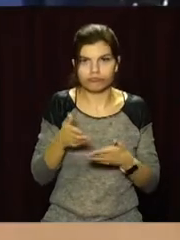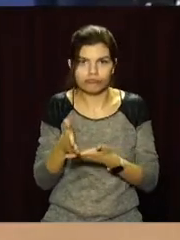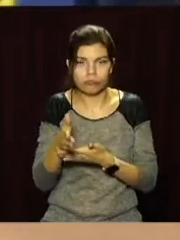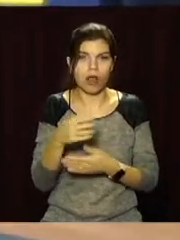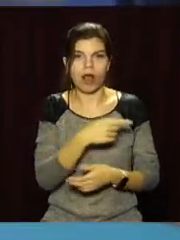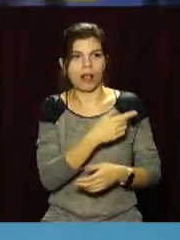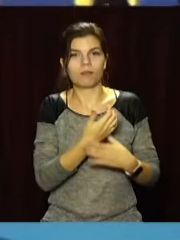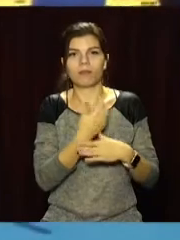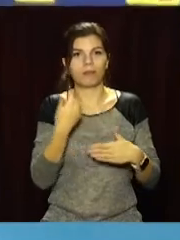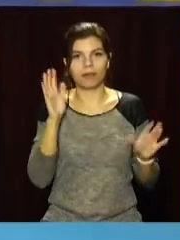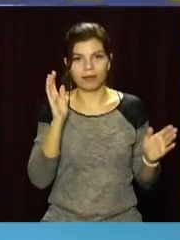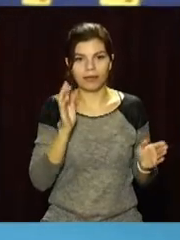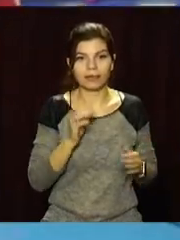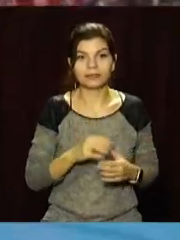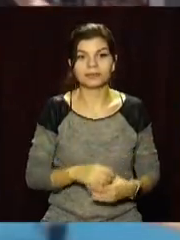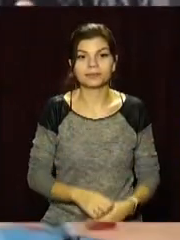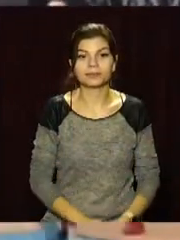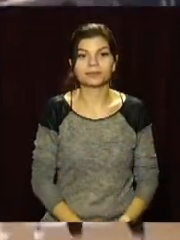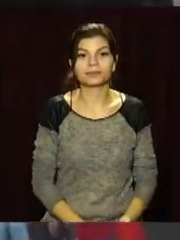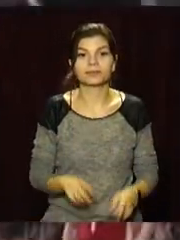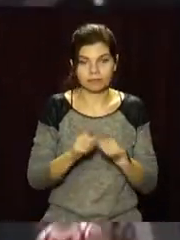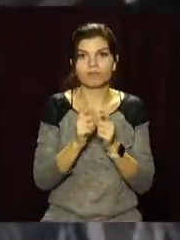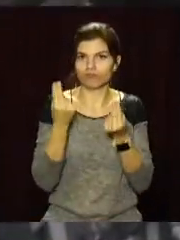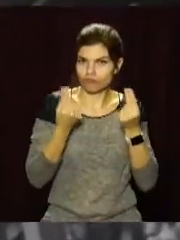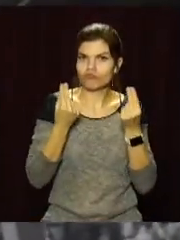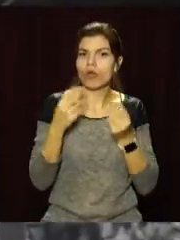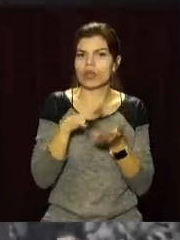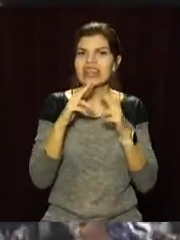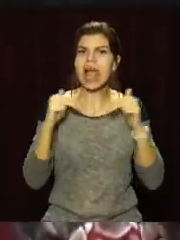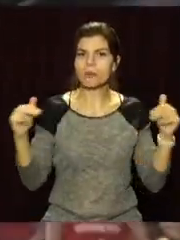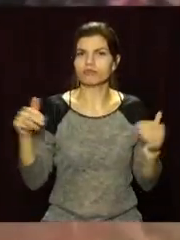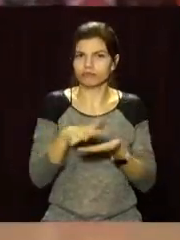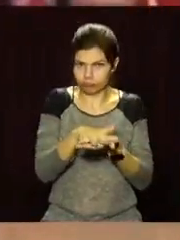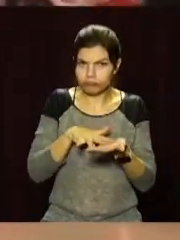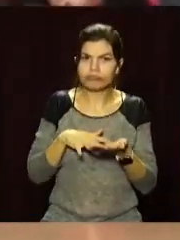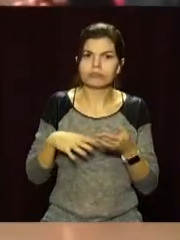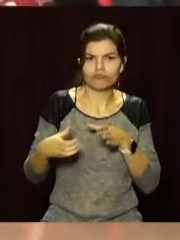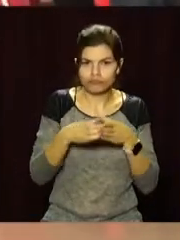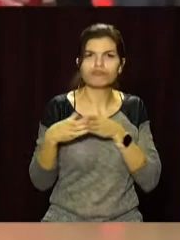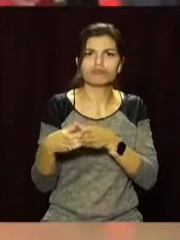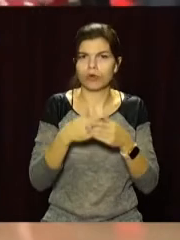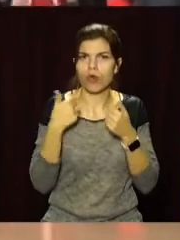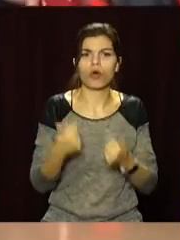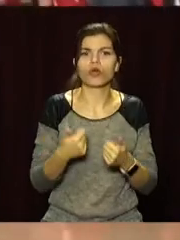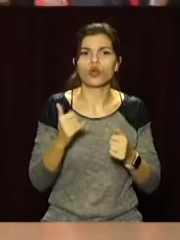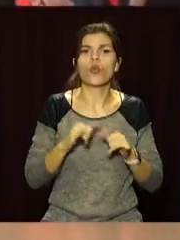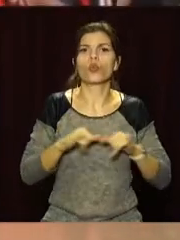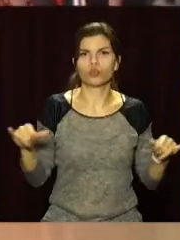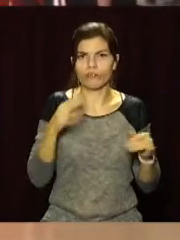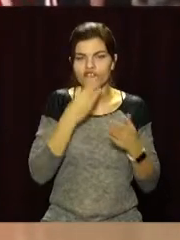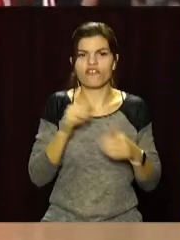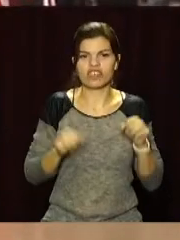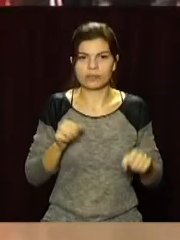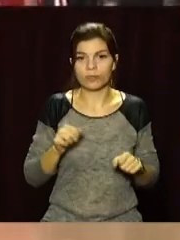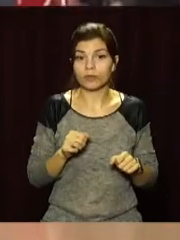Після відпочинку малюнок гри не змінився. Дніпряни продовжували домінувати на майданчику і ще збільшили свою перевагу.